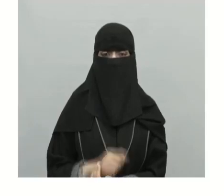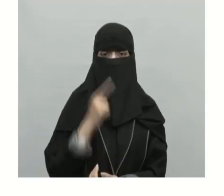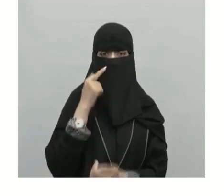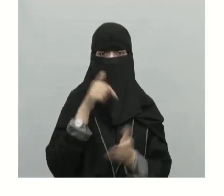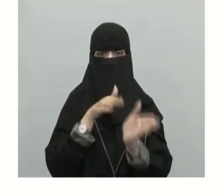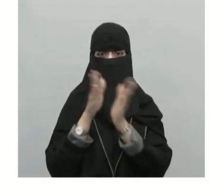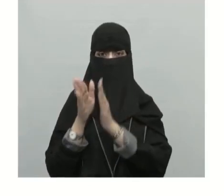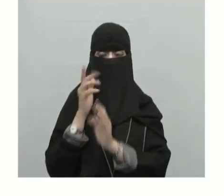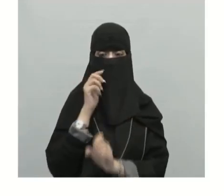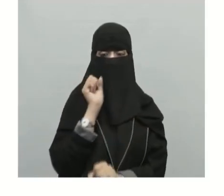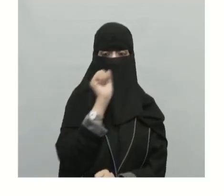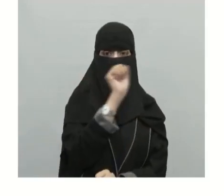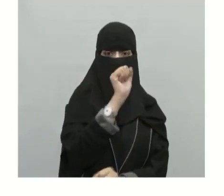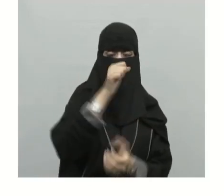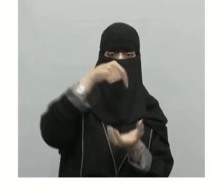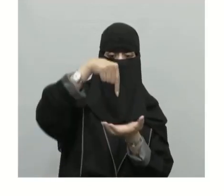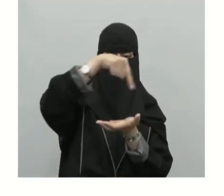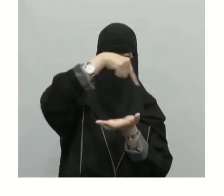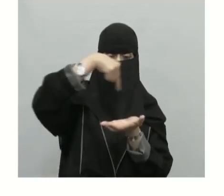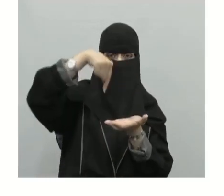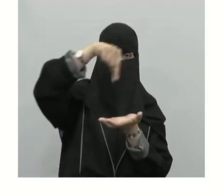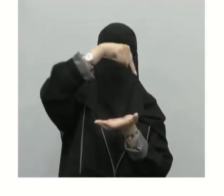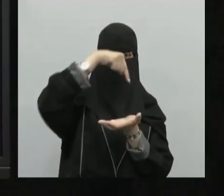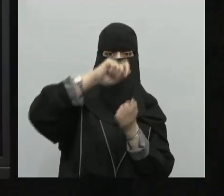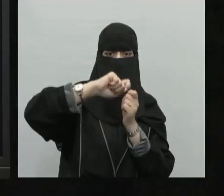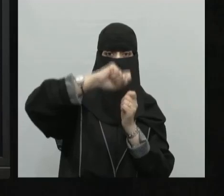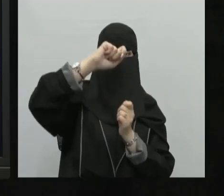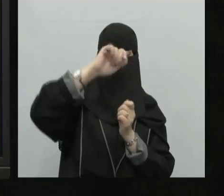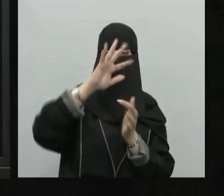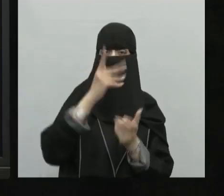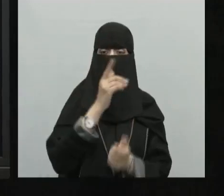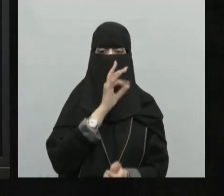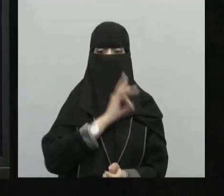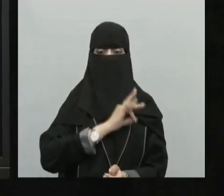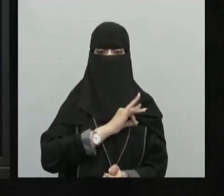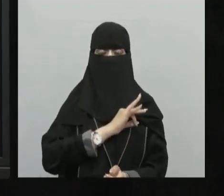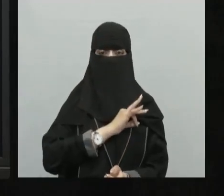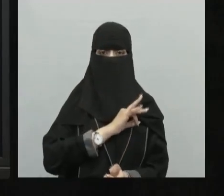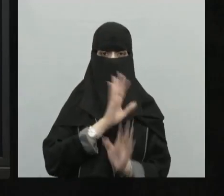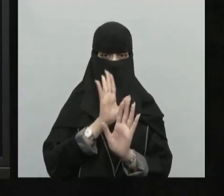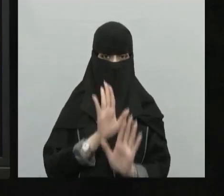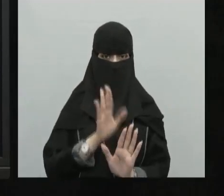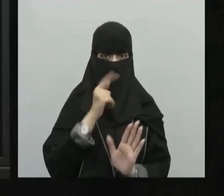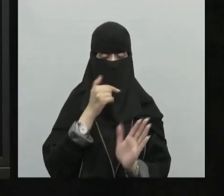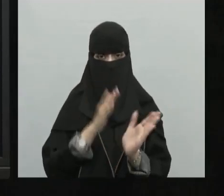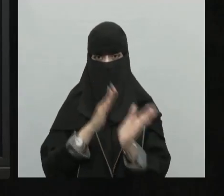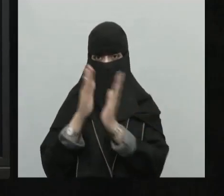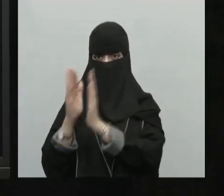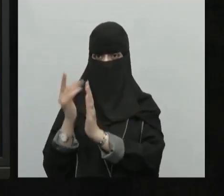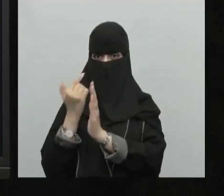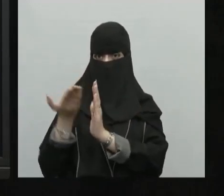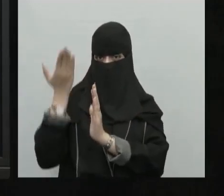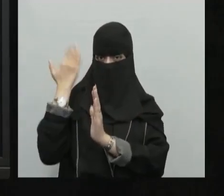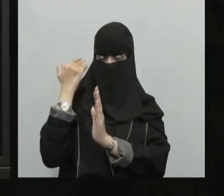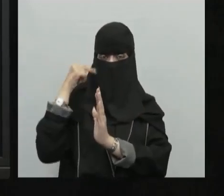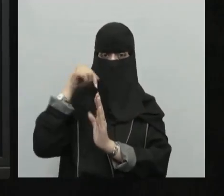خصائص دوائر العرض وفوائدها أبناء كما تعرفنا على خصائص خطوط